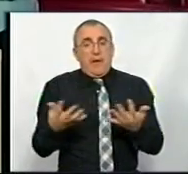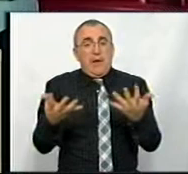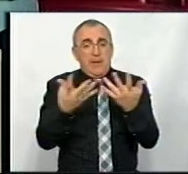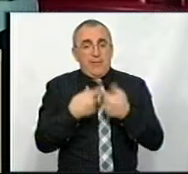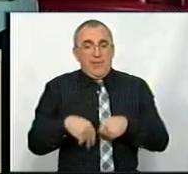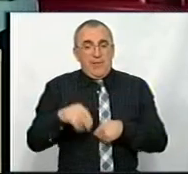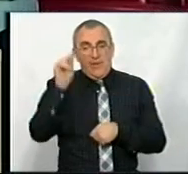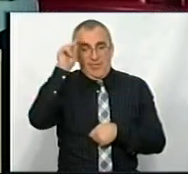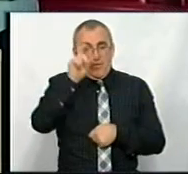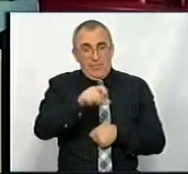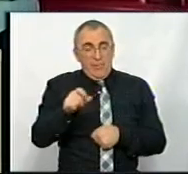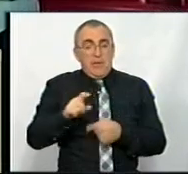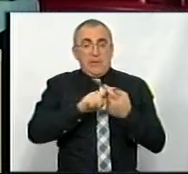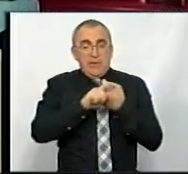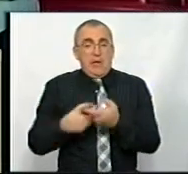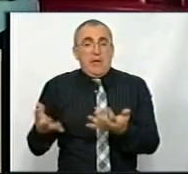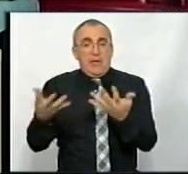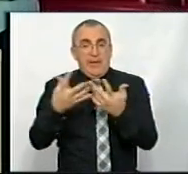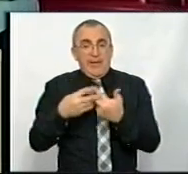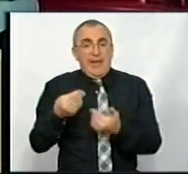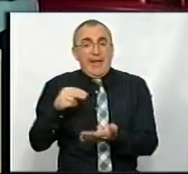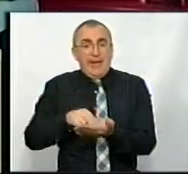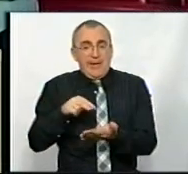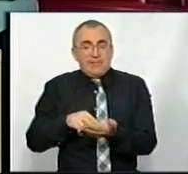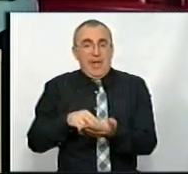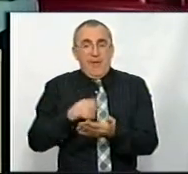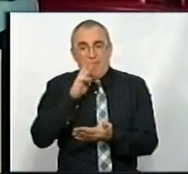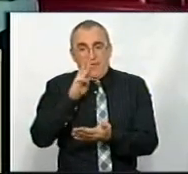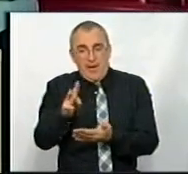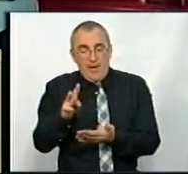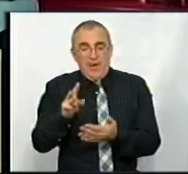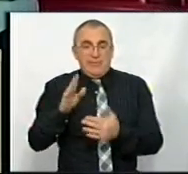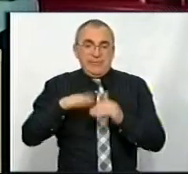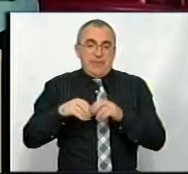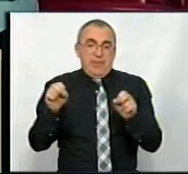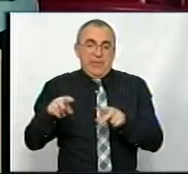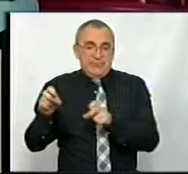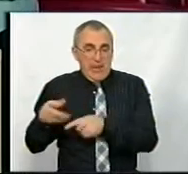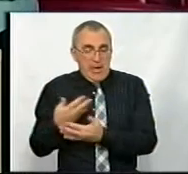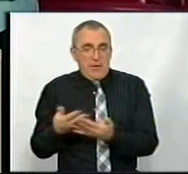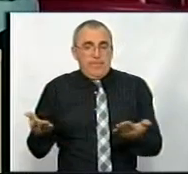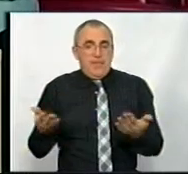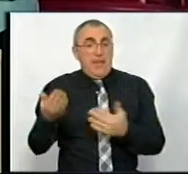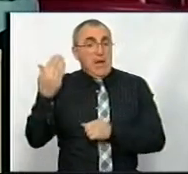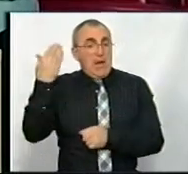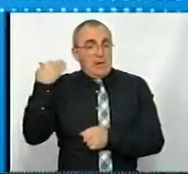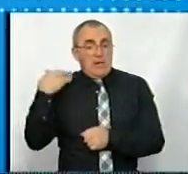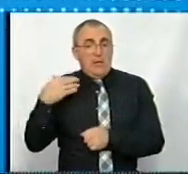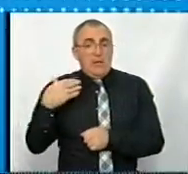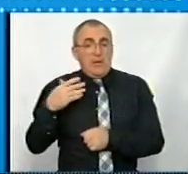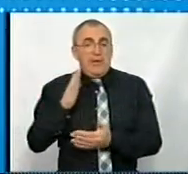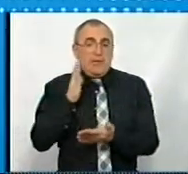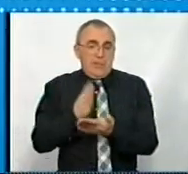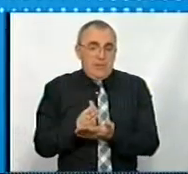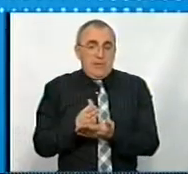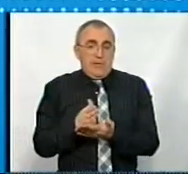абітурієнтів, залежить кількість ставок на тій чи іншій кафедрі, на тій чи іншій спеціальності. І раніше, якби, існувала,